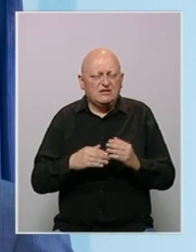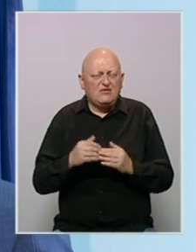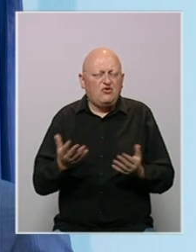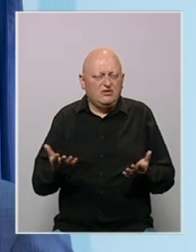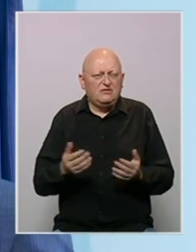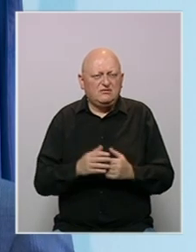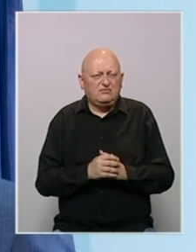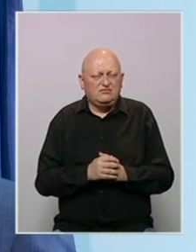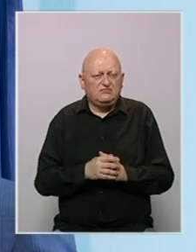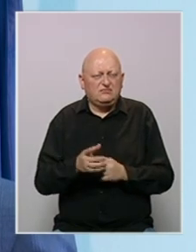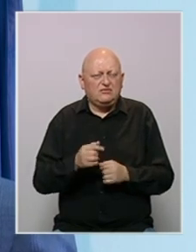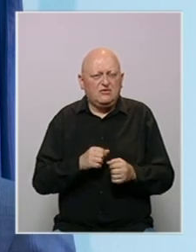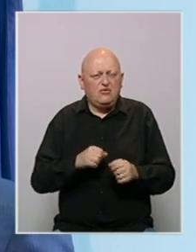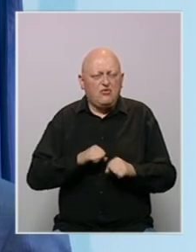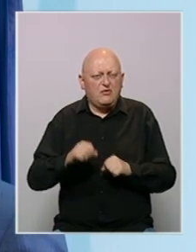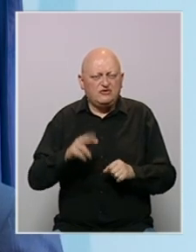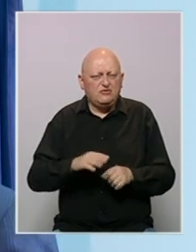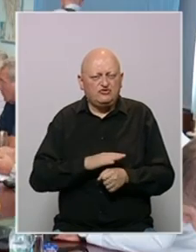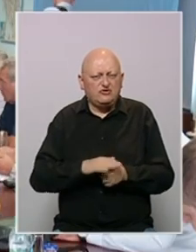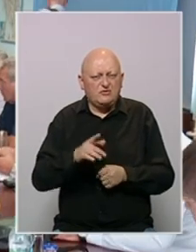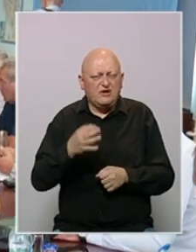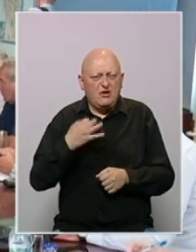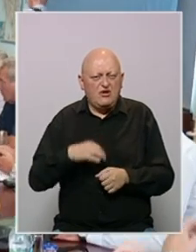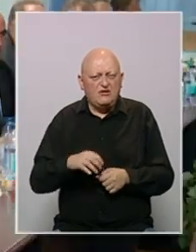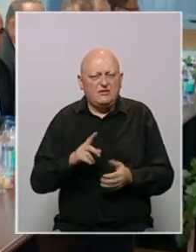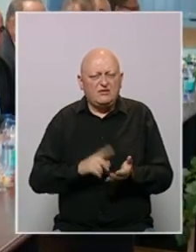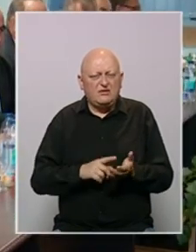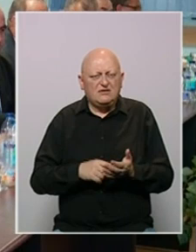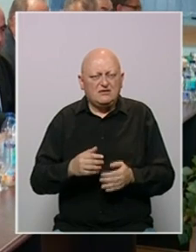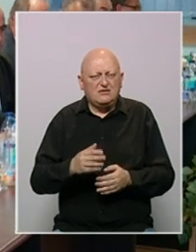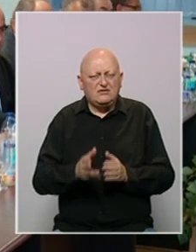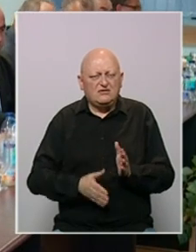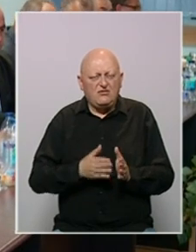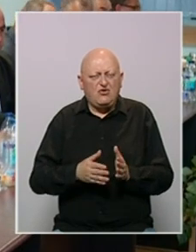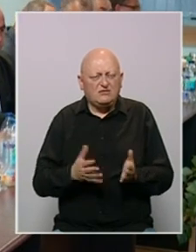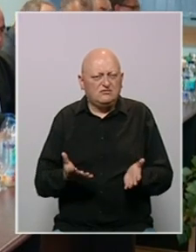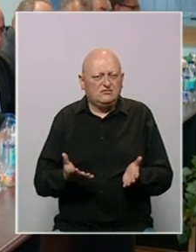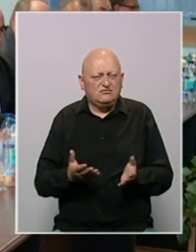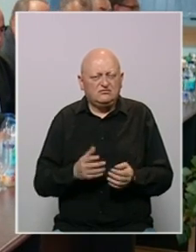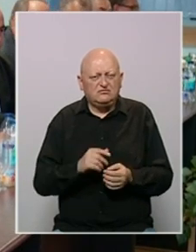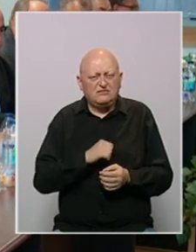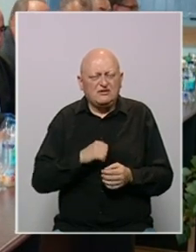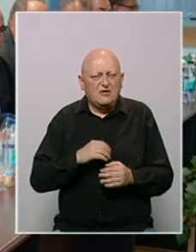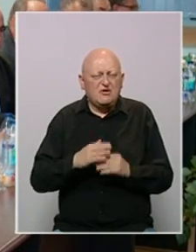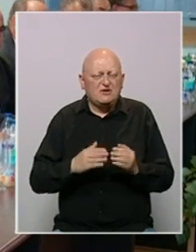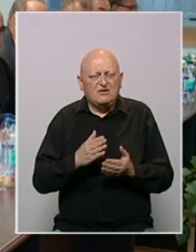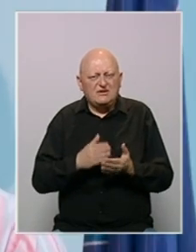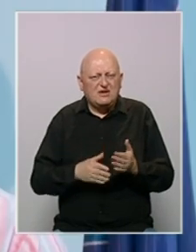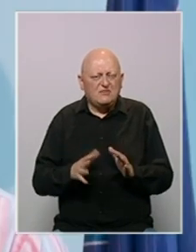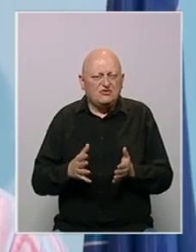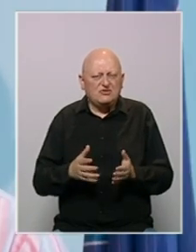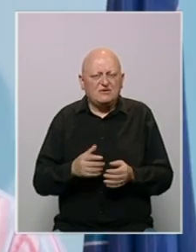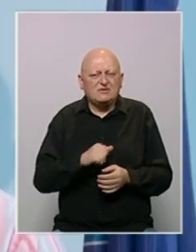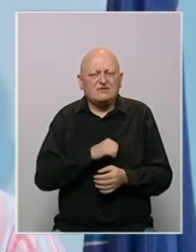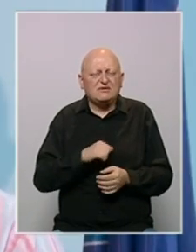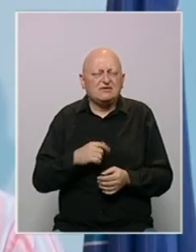biti zadovoljni i da uprava će to moći da ispunite obaveze. Sjedika od državni šinski vozil je relativno samo zadovoljan, dijelomično zadovoljan, zato